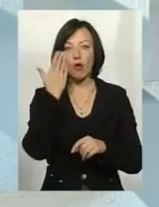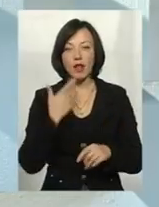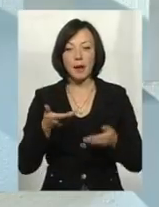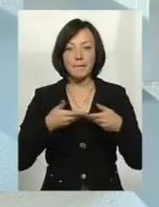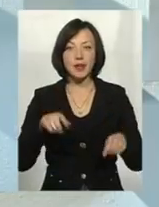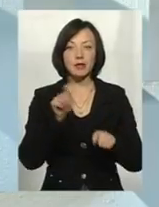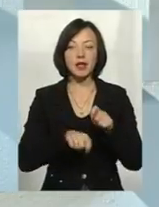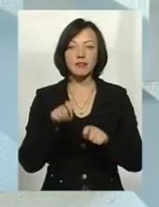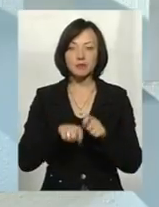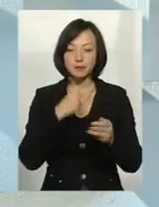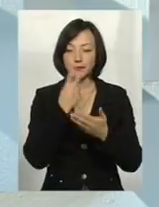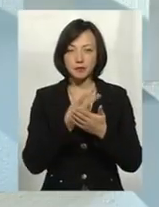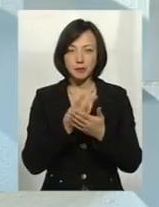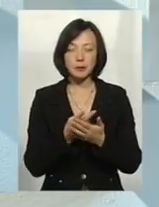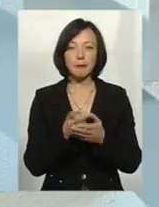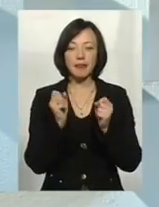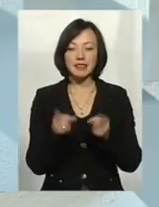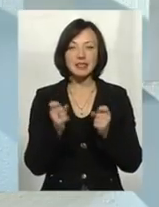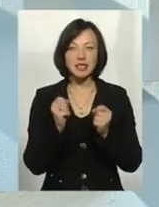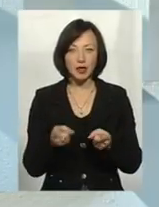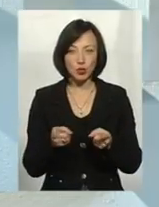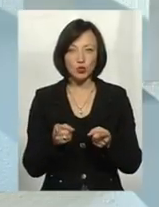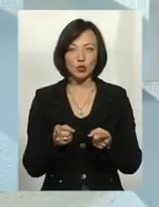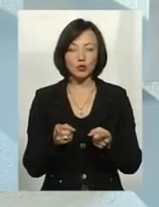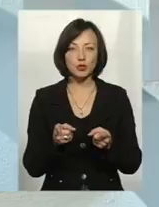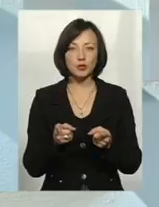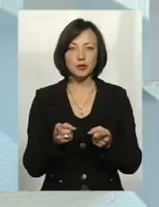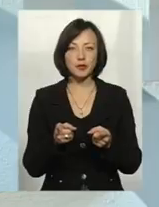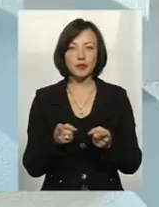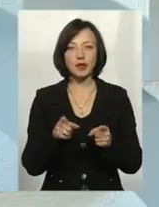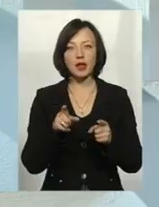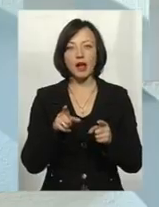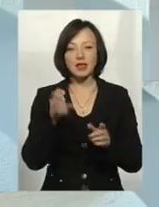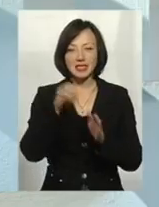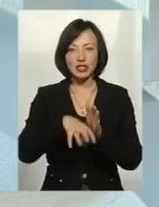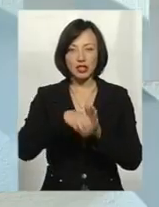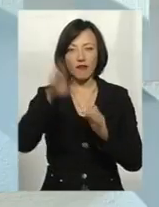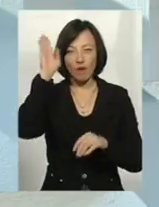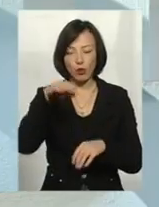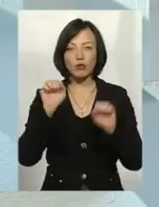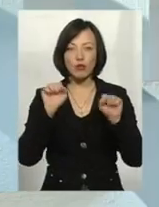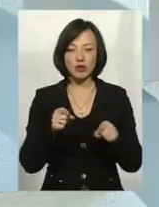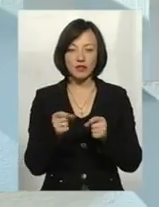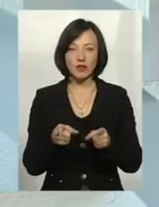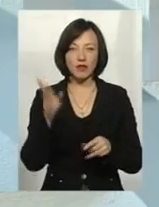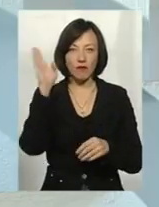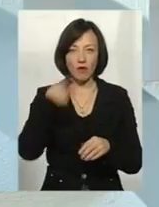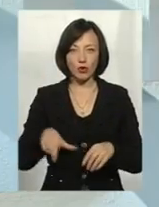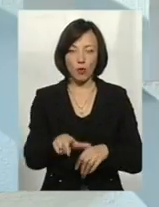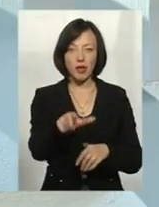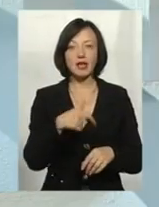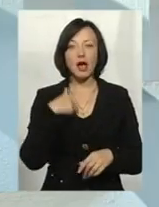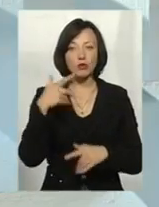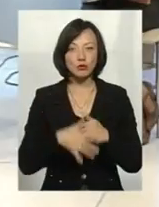перевіримо показники скиду стічних вод, тільки тоді їх можна безпосередньо скидувати в водні об'єкти.